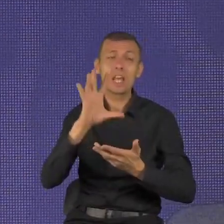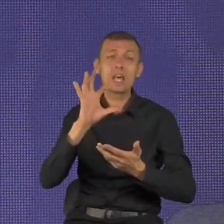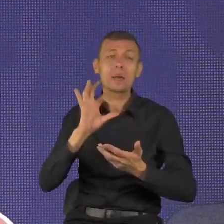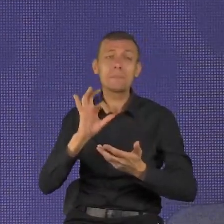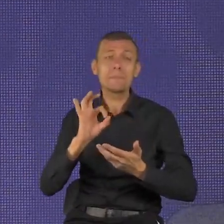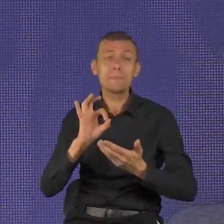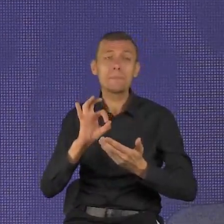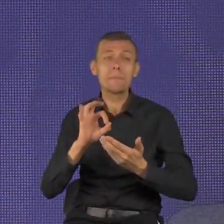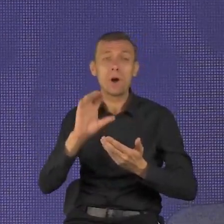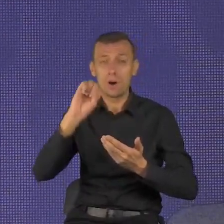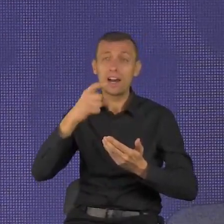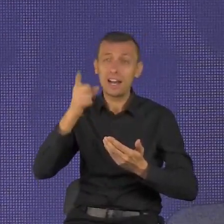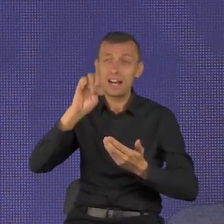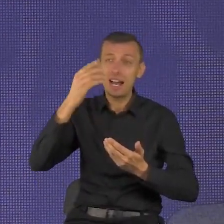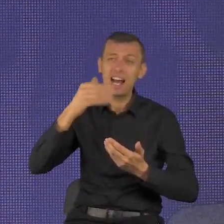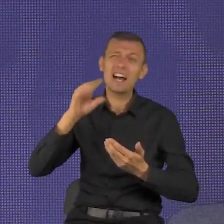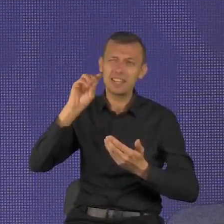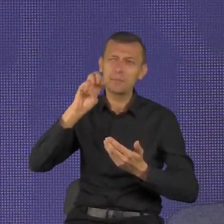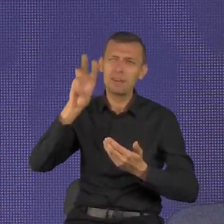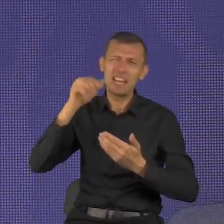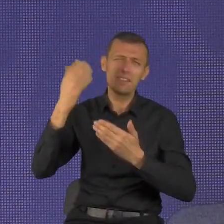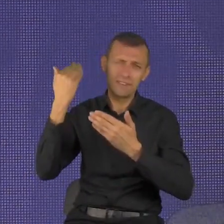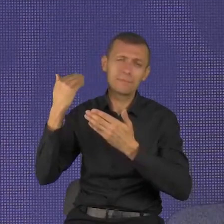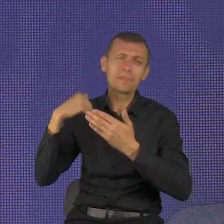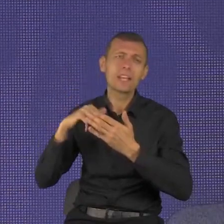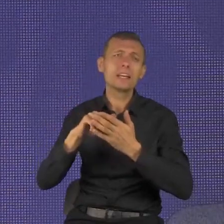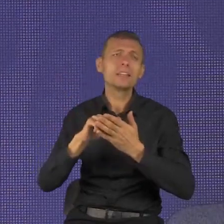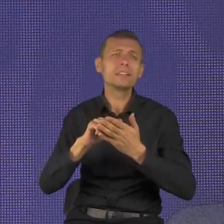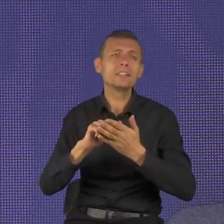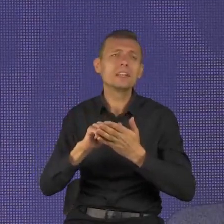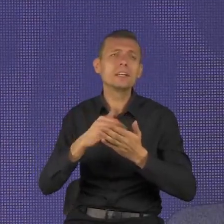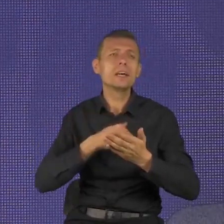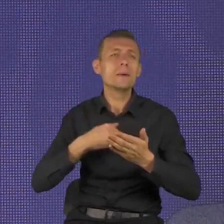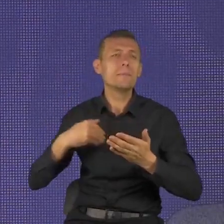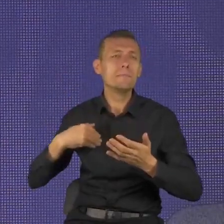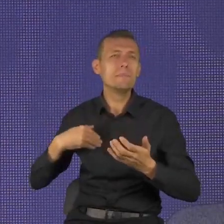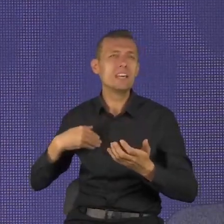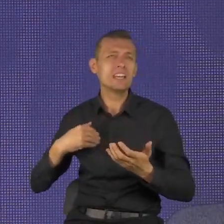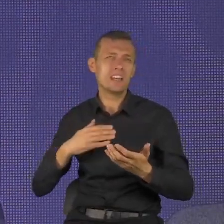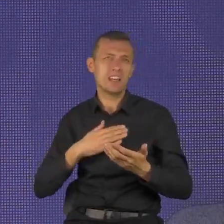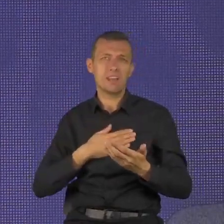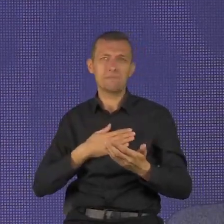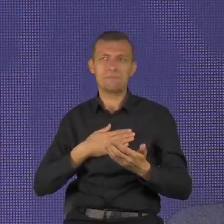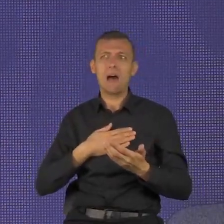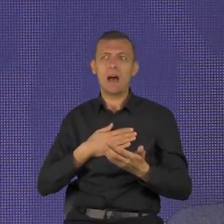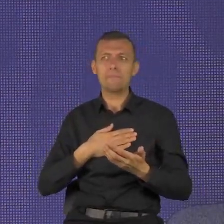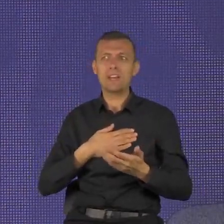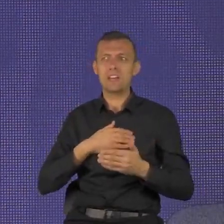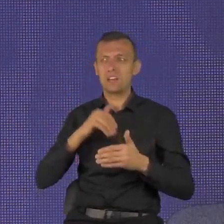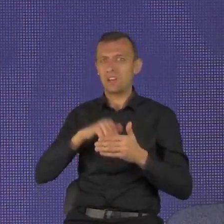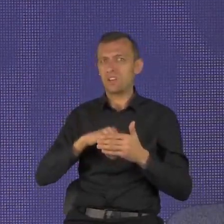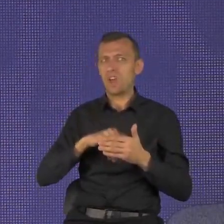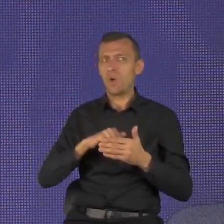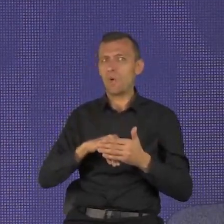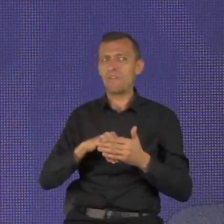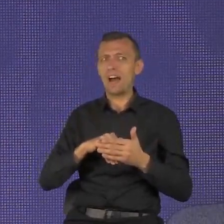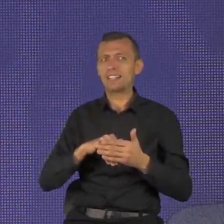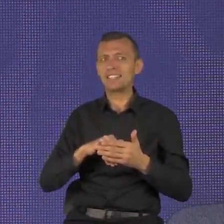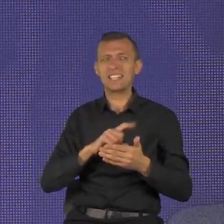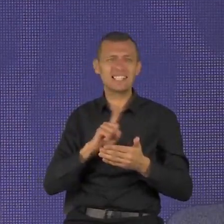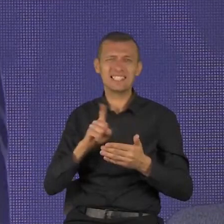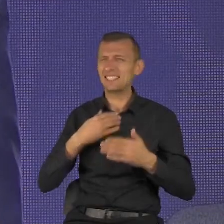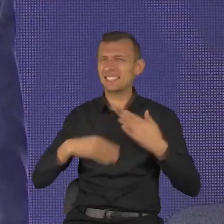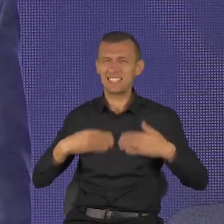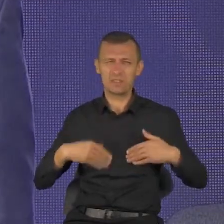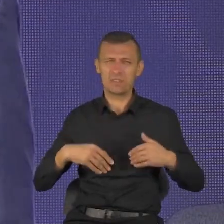jesteśmy ludźmi zadowolonymi. Nasza grzeszna natura nie jest naturą zadowoloną. Moją naturą nie jest